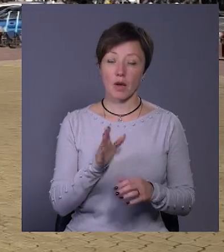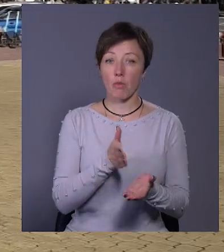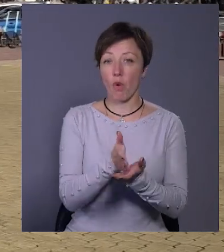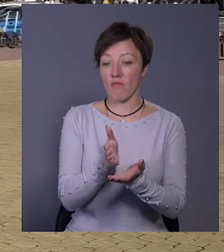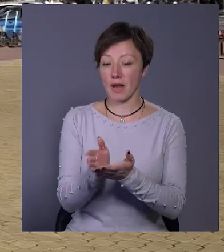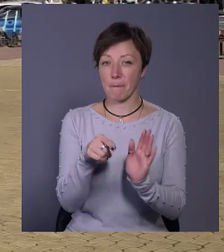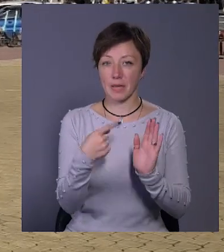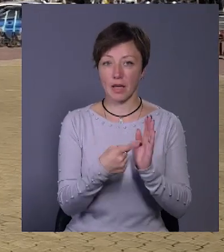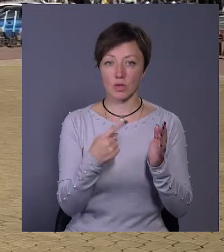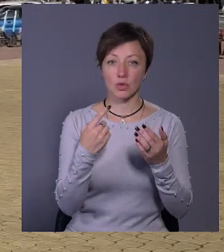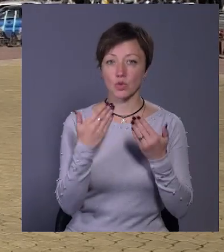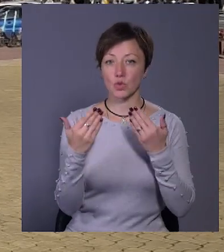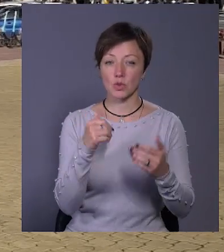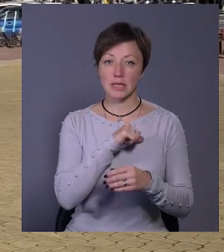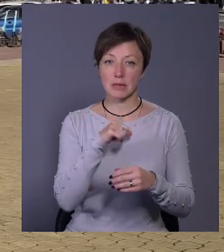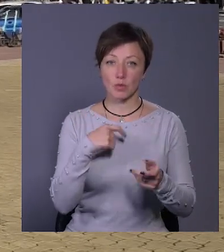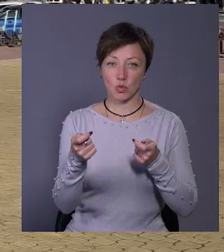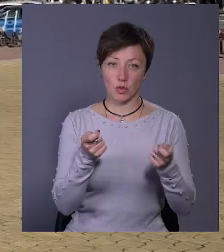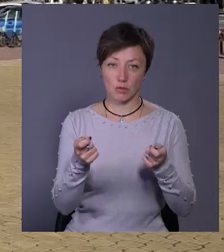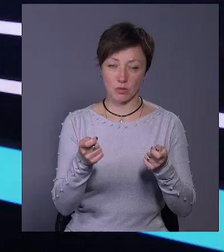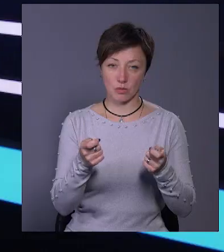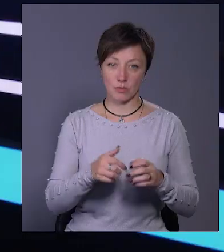питання, що стосується студентського самоврядування.